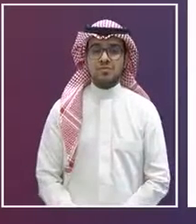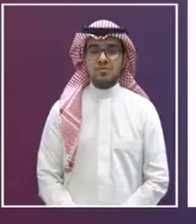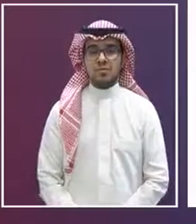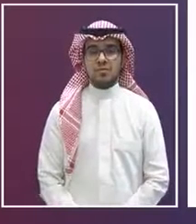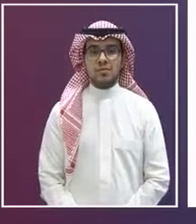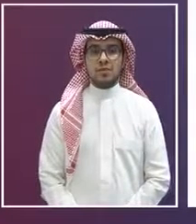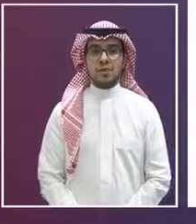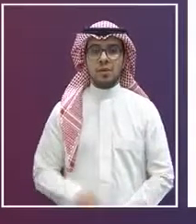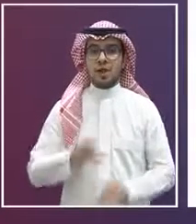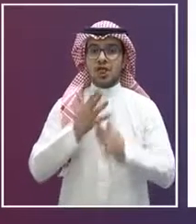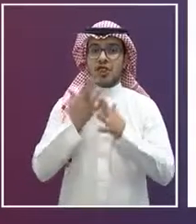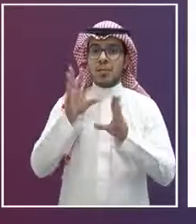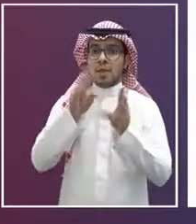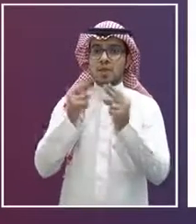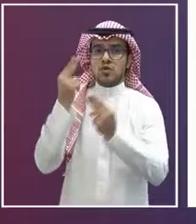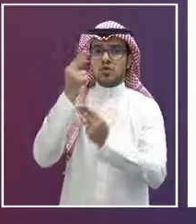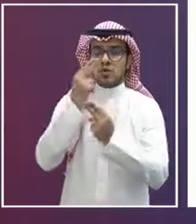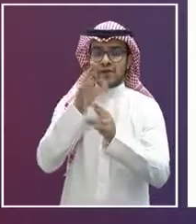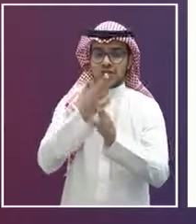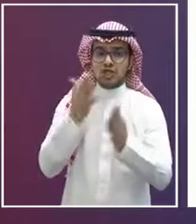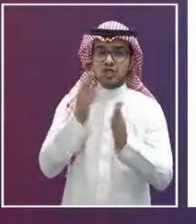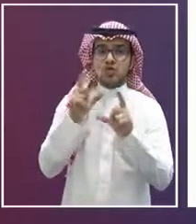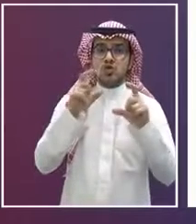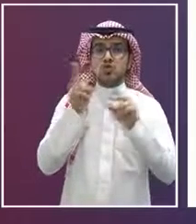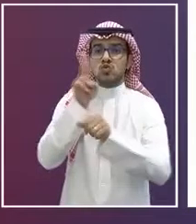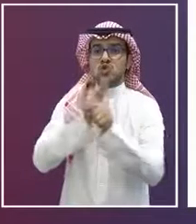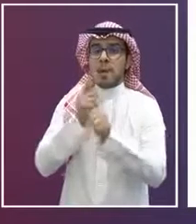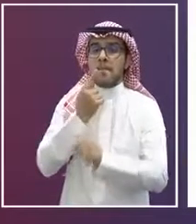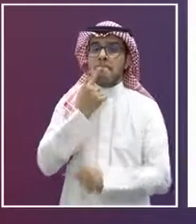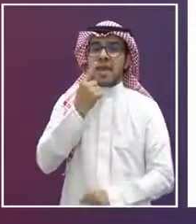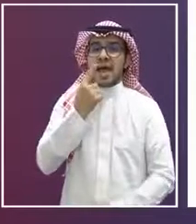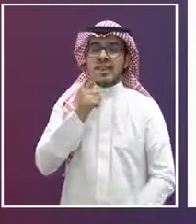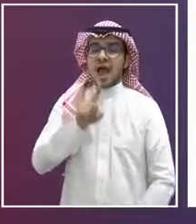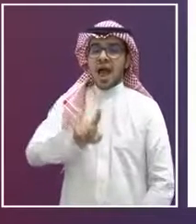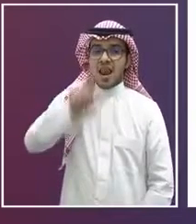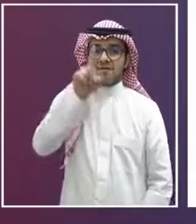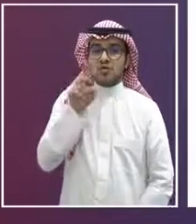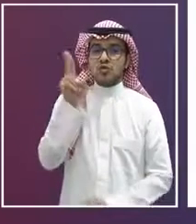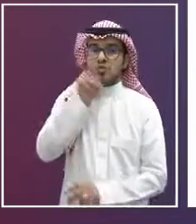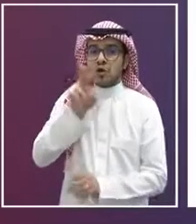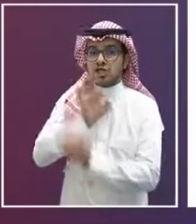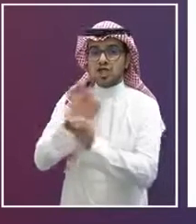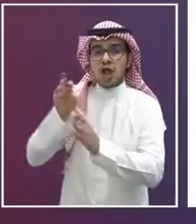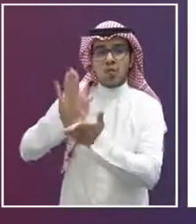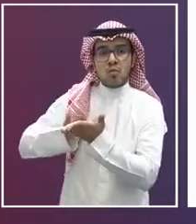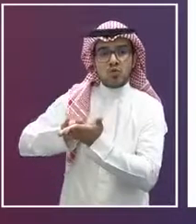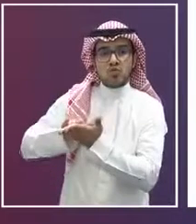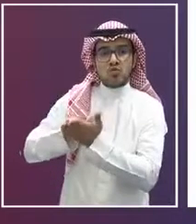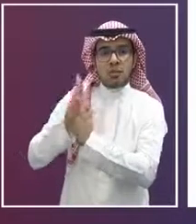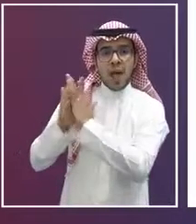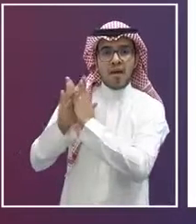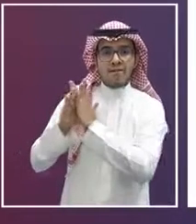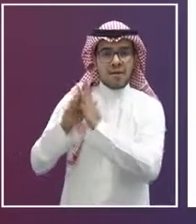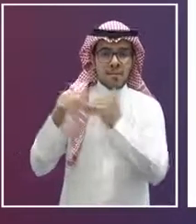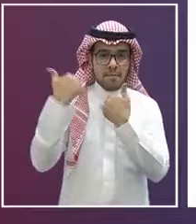بنك أسئلة أو منصة اختبارات تحتوي على 100 ألف سؤال يمكن للطلاب الاستفادة منها إضافة لمنصة